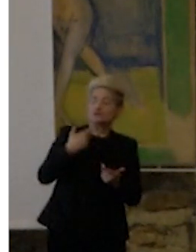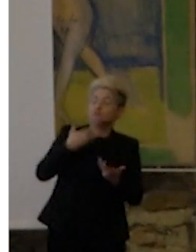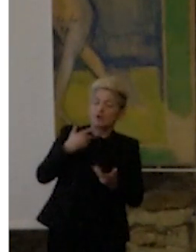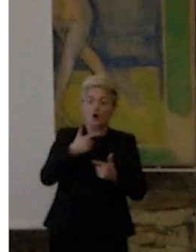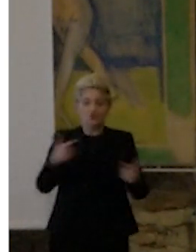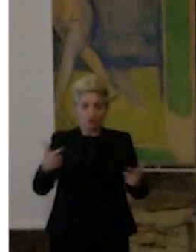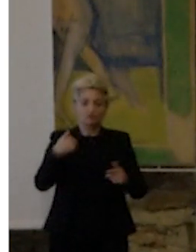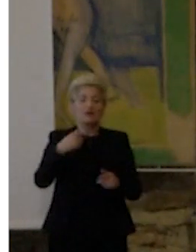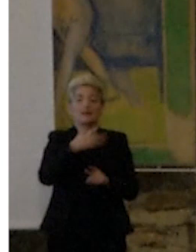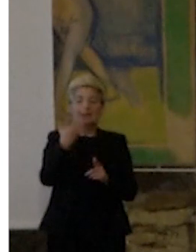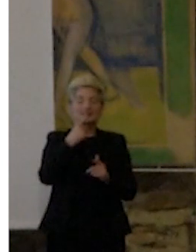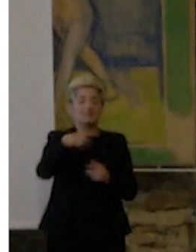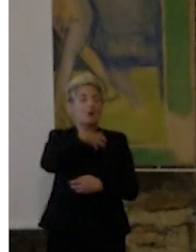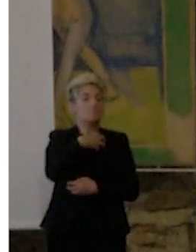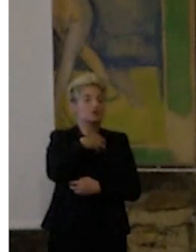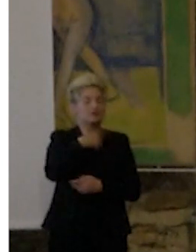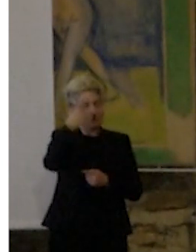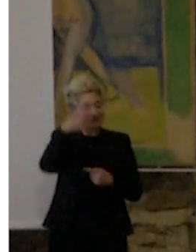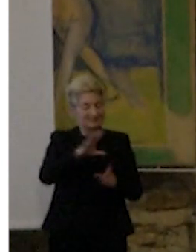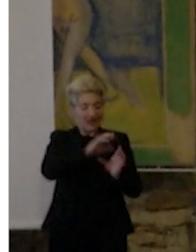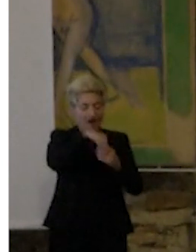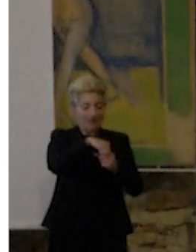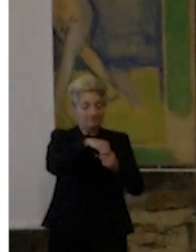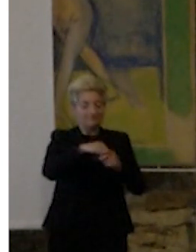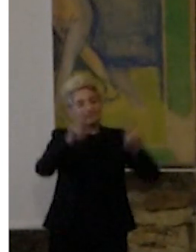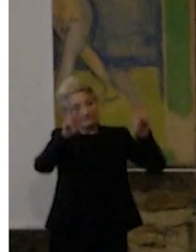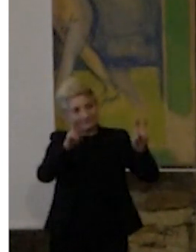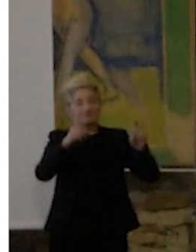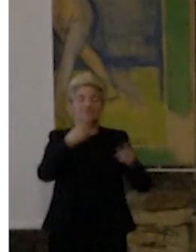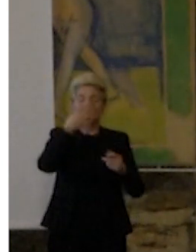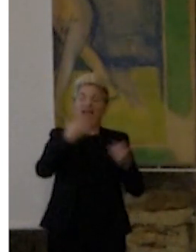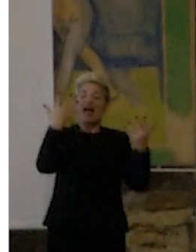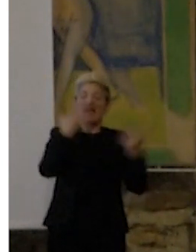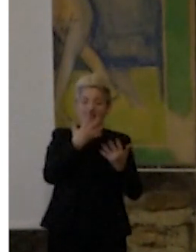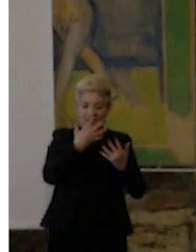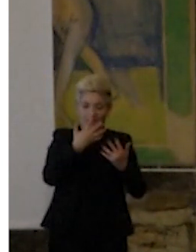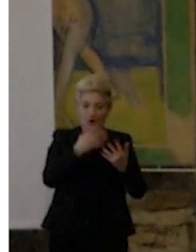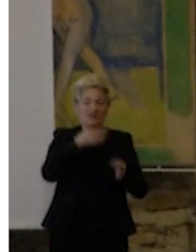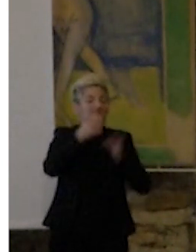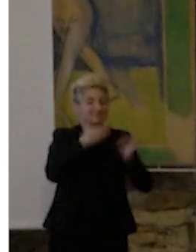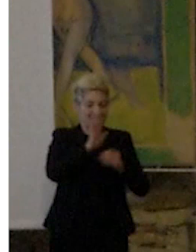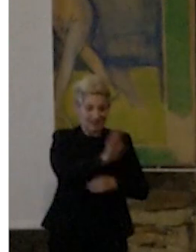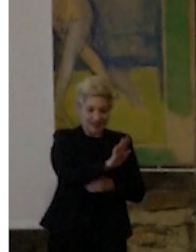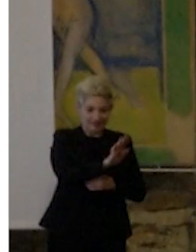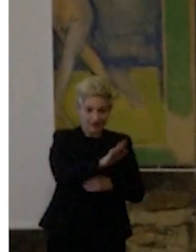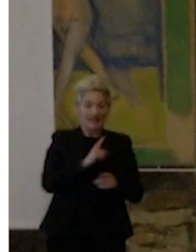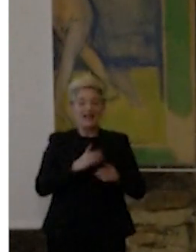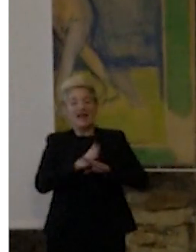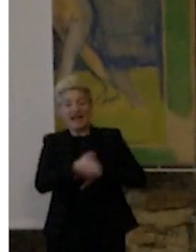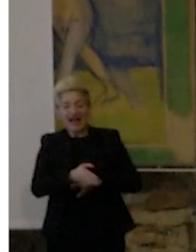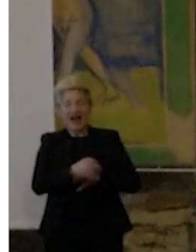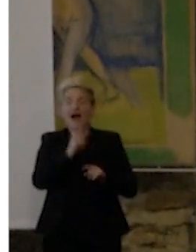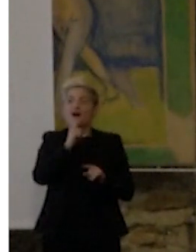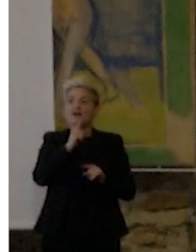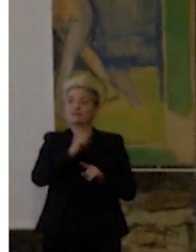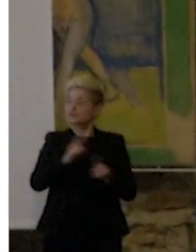oggetto che ripongo nella sua custodia, locazione. Se non entra ho sbagliato, me lo dice